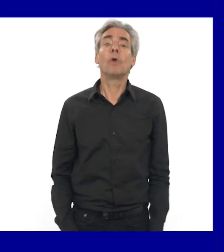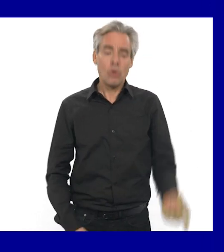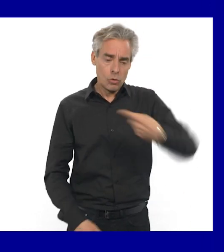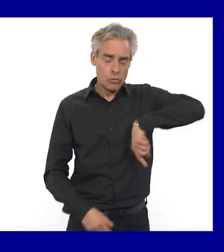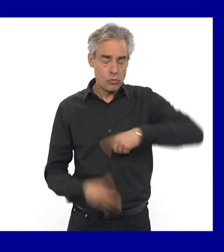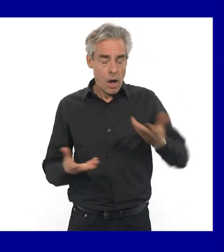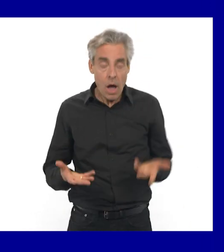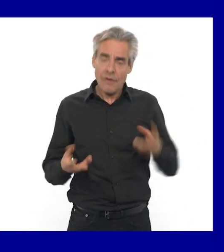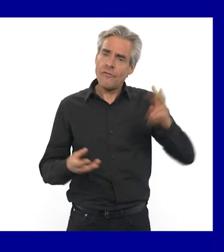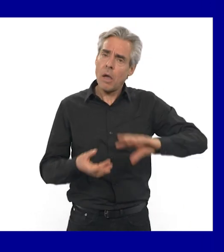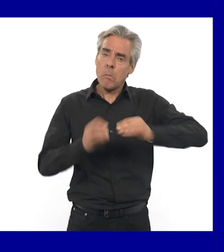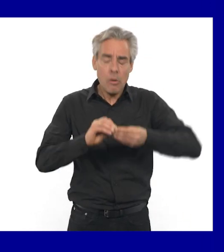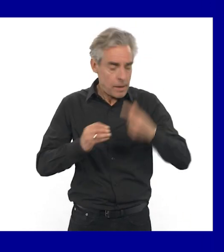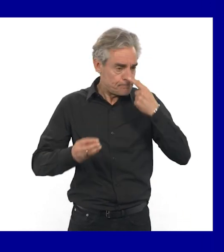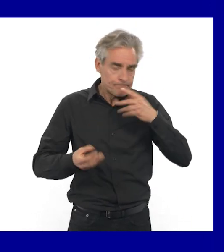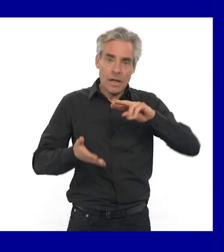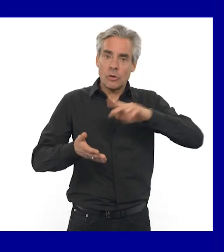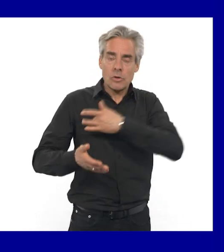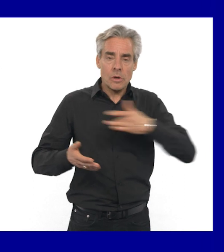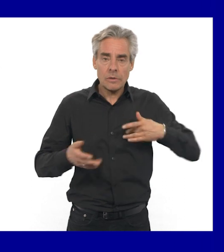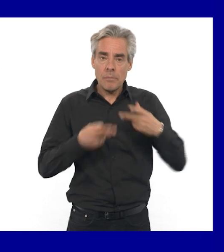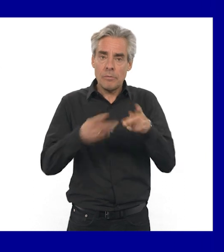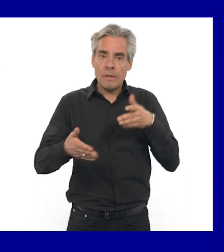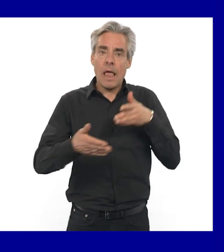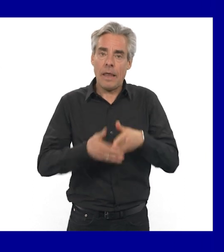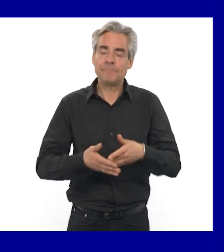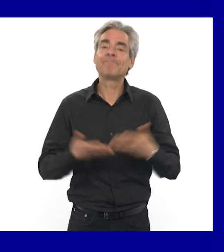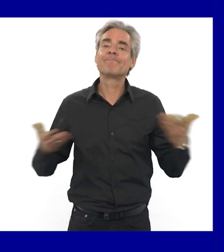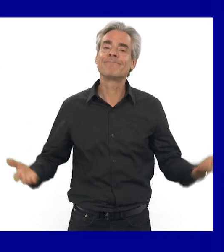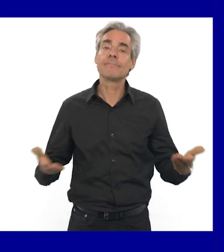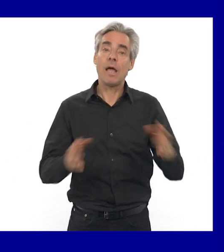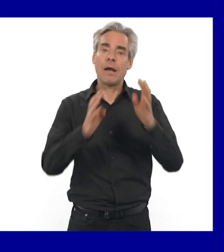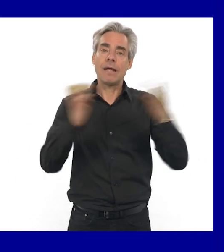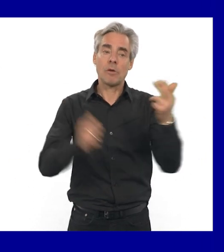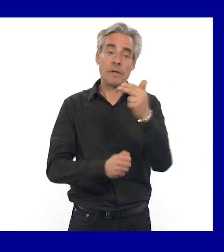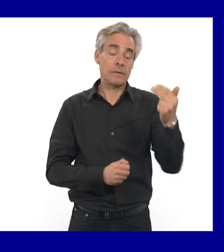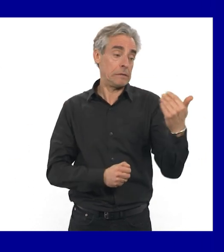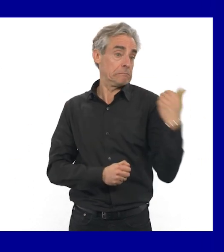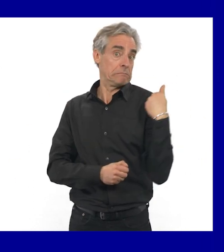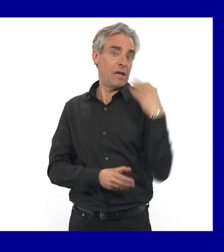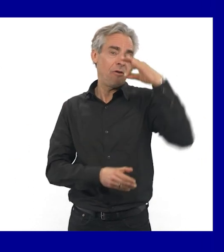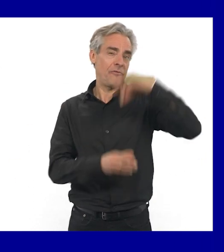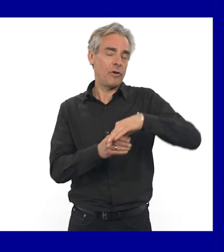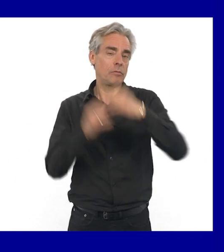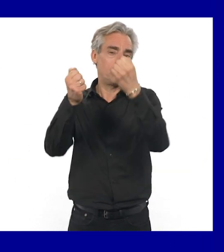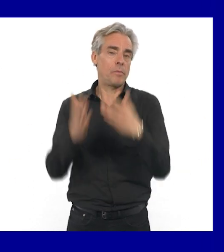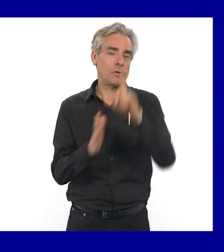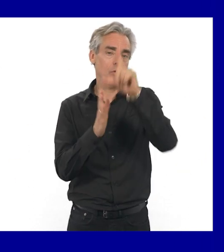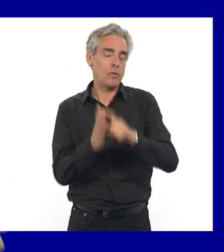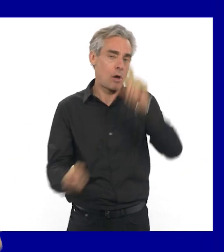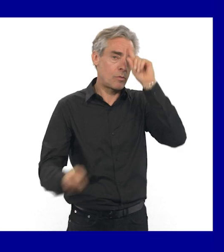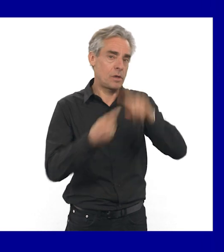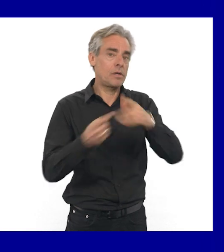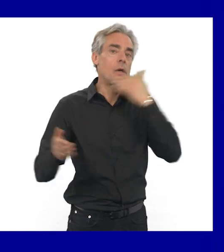Nous sommes là face à un véritable enjeu de santé publique. L'Assemblée nationale vient ainsi d'adopter une proposition de loi